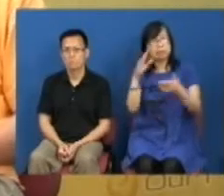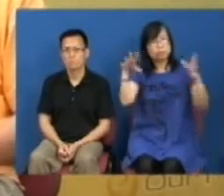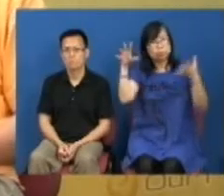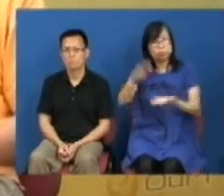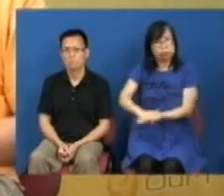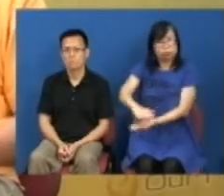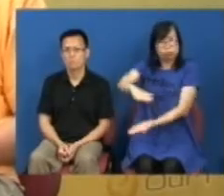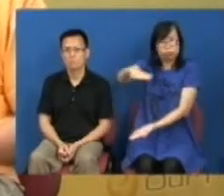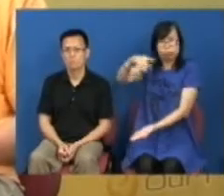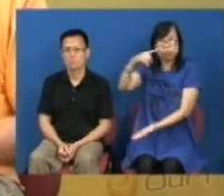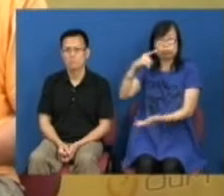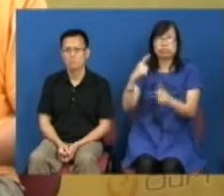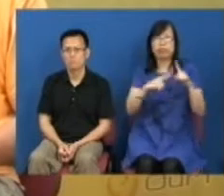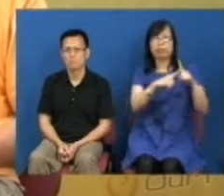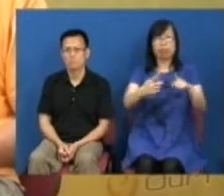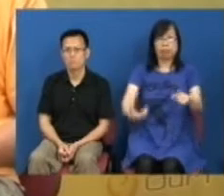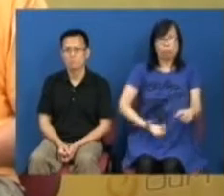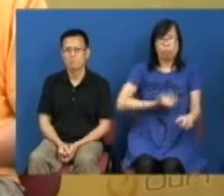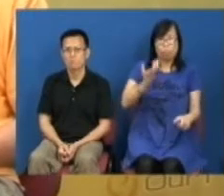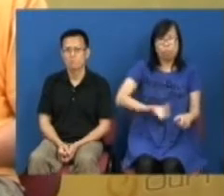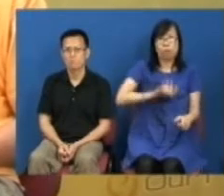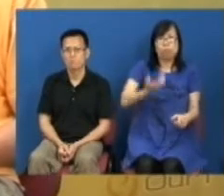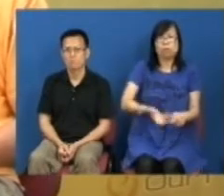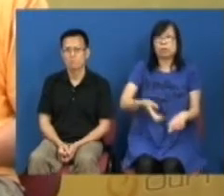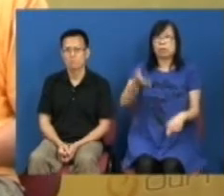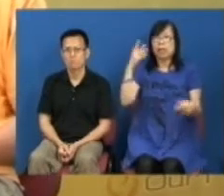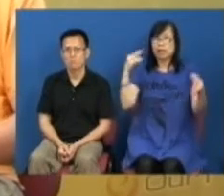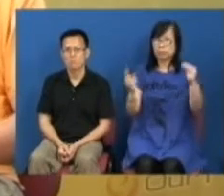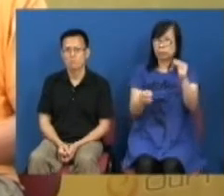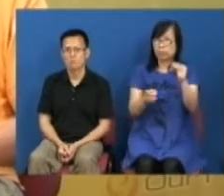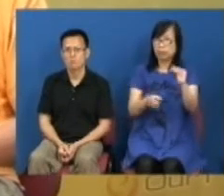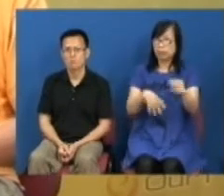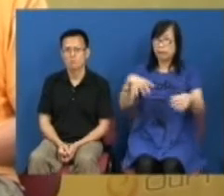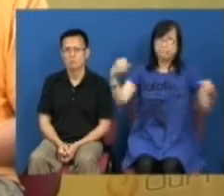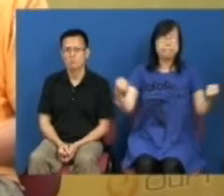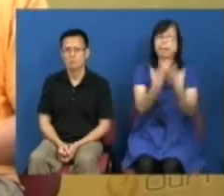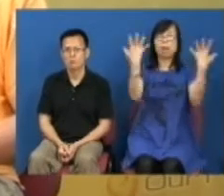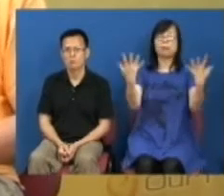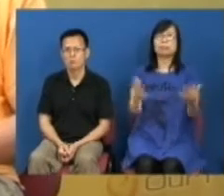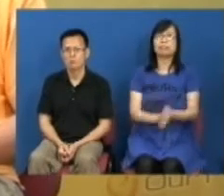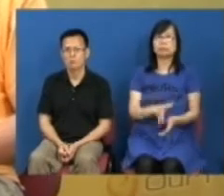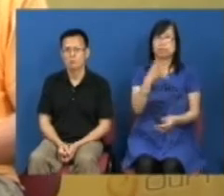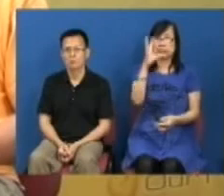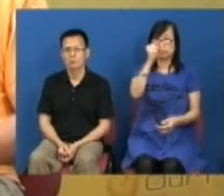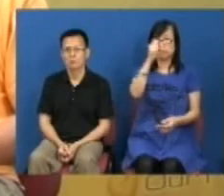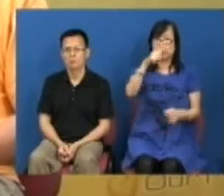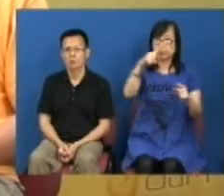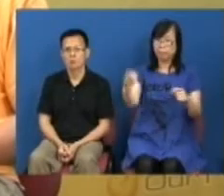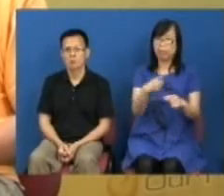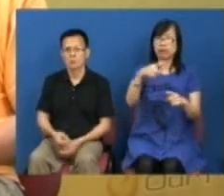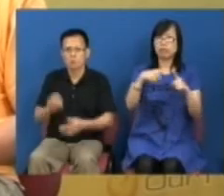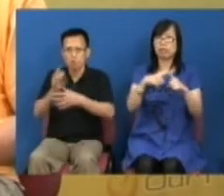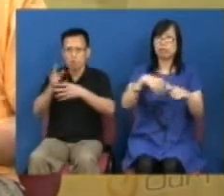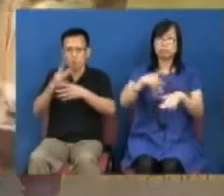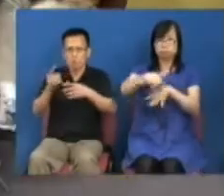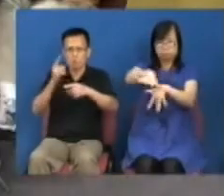民愿在2003年7月1日爆发当年有50万人上街所以当年